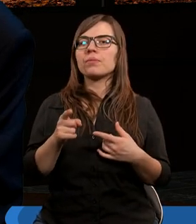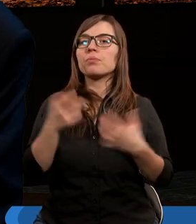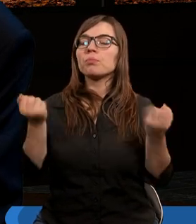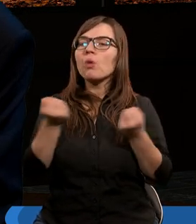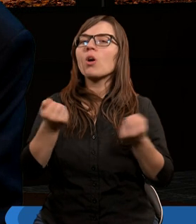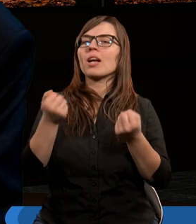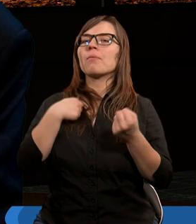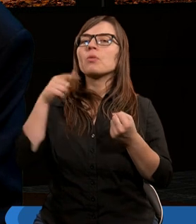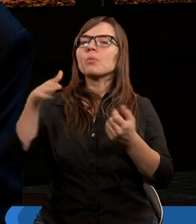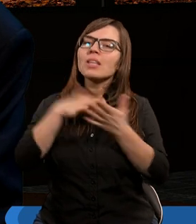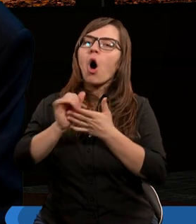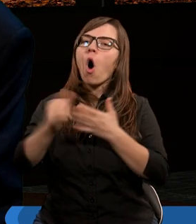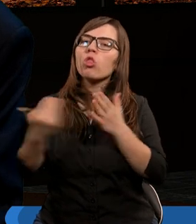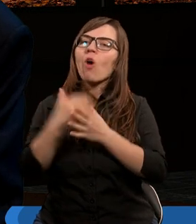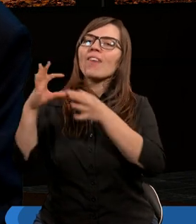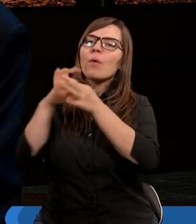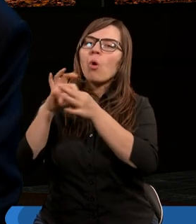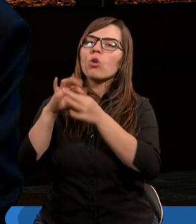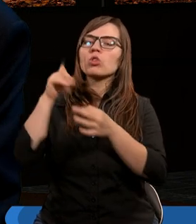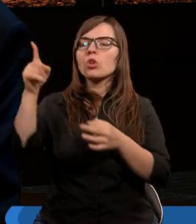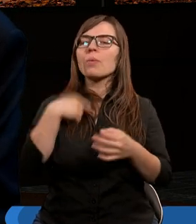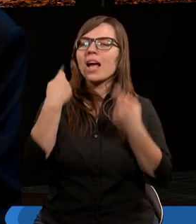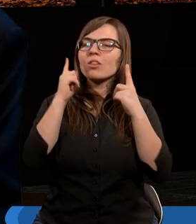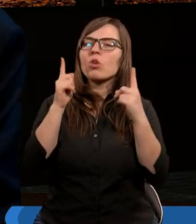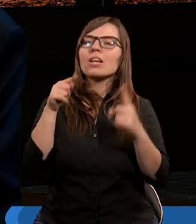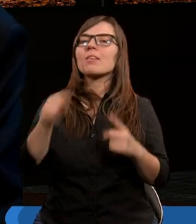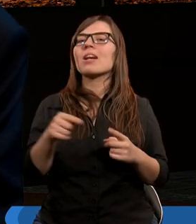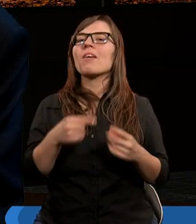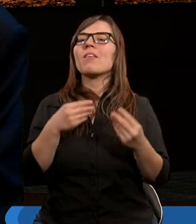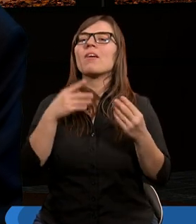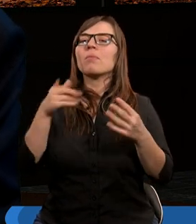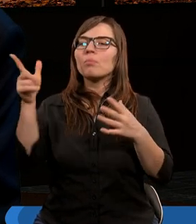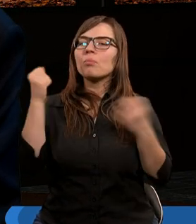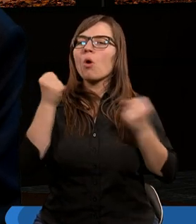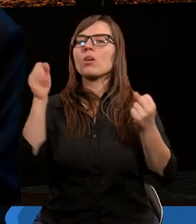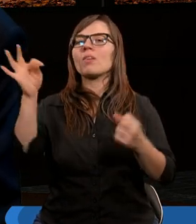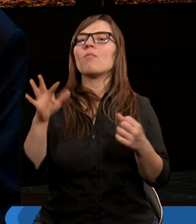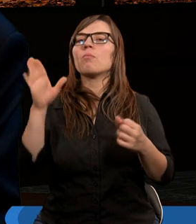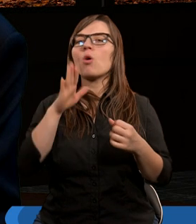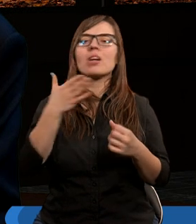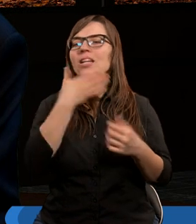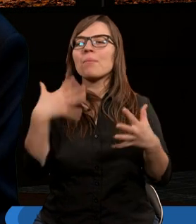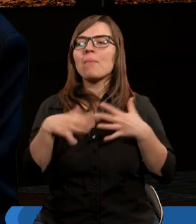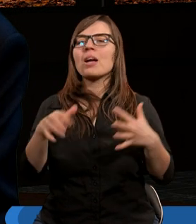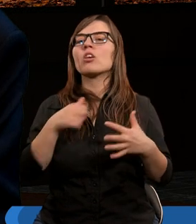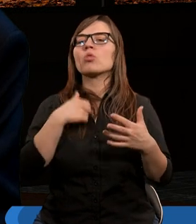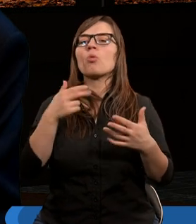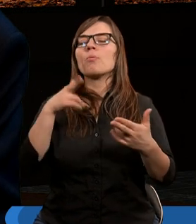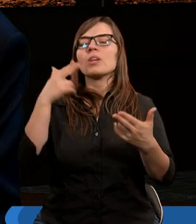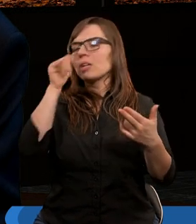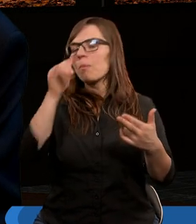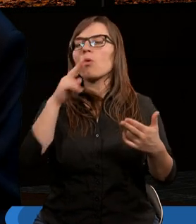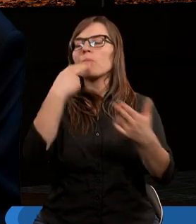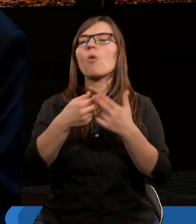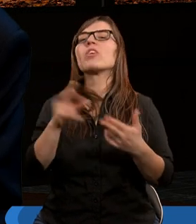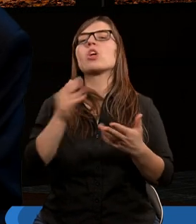Postaram się, żebyś zaczął od nowa. Ja tutaj dostrzegam ten wielki apel Pana Boga, który mówi, słuchaj, nie ma miejsca, w którym mógłbyś powiedzieć, już nie